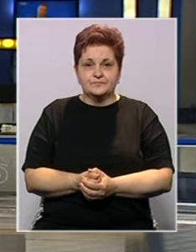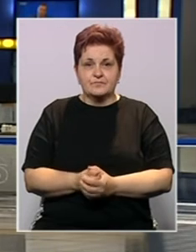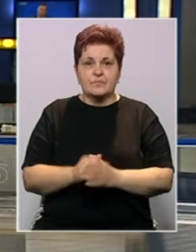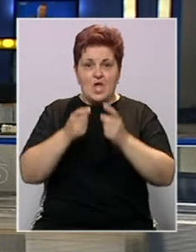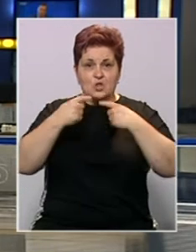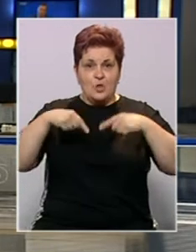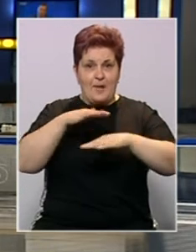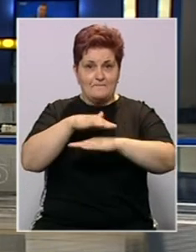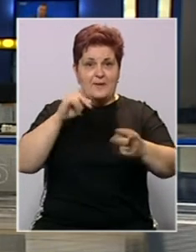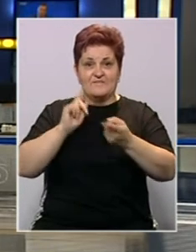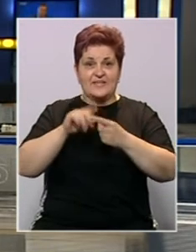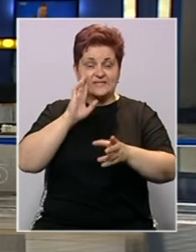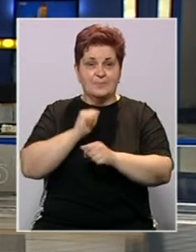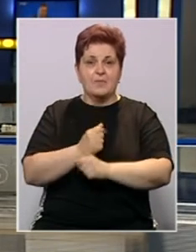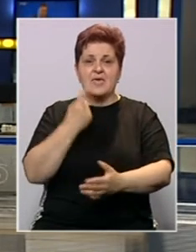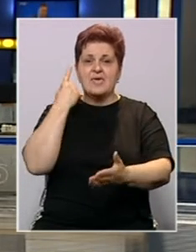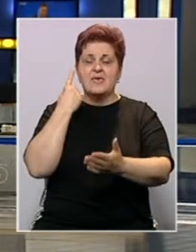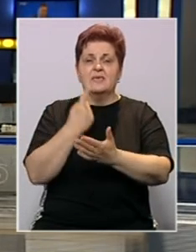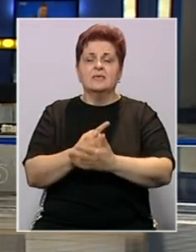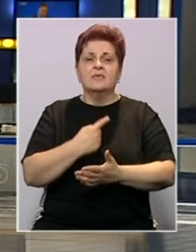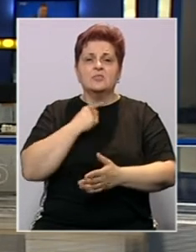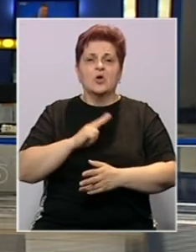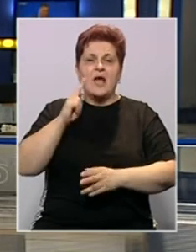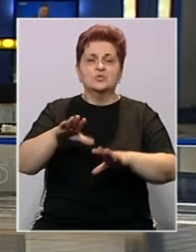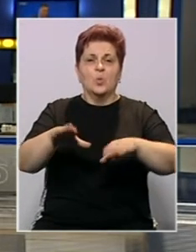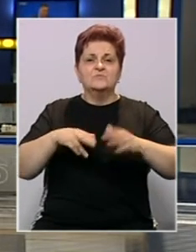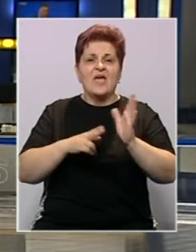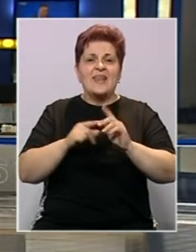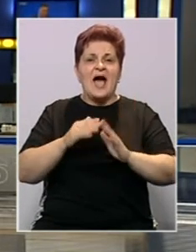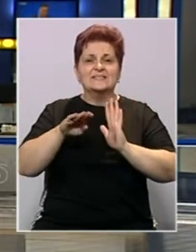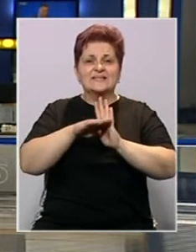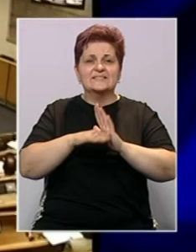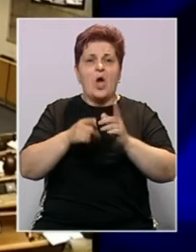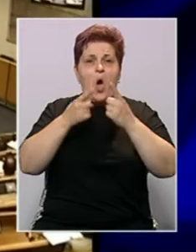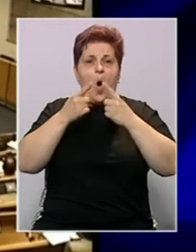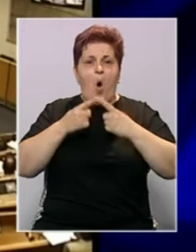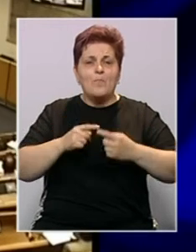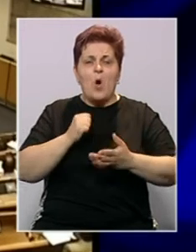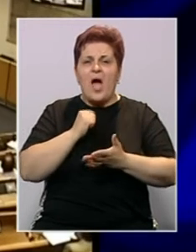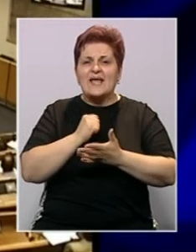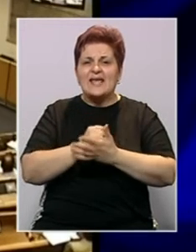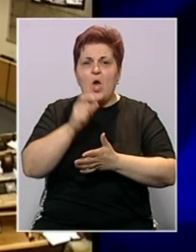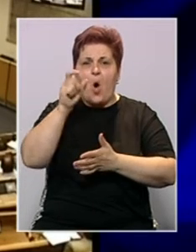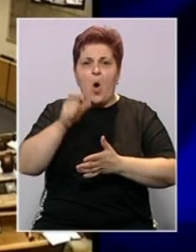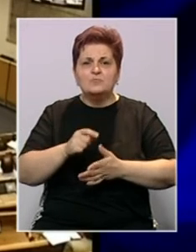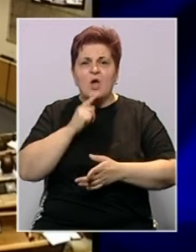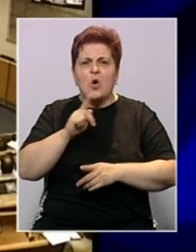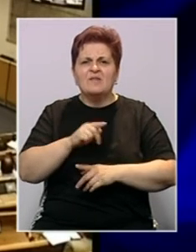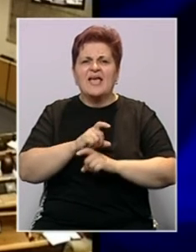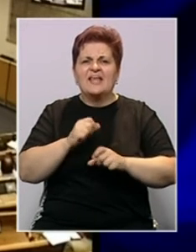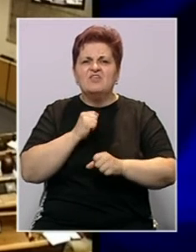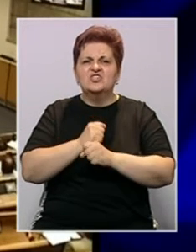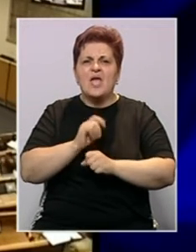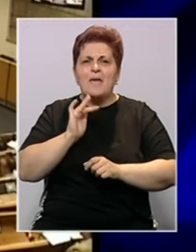Dom naroda Parlamenta Federacije Bosne i Hercegovine jednoglasno je usvojio nacrt zakona o posebnom registru osoba osuđenih za